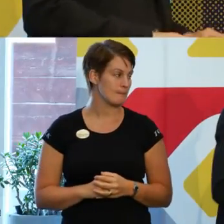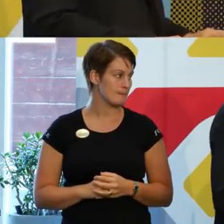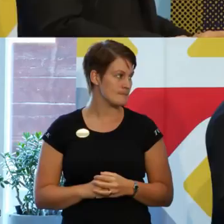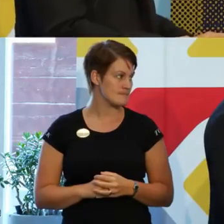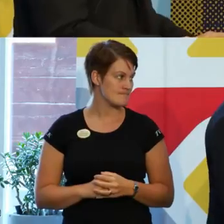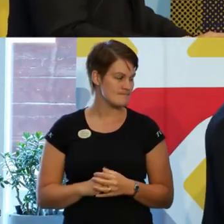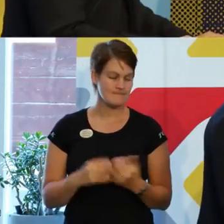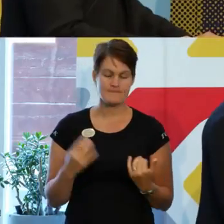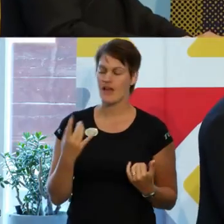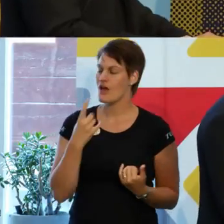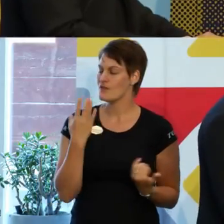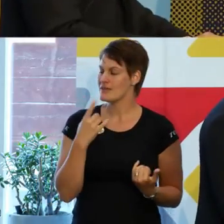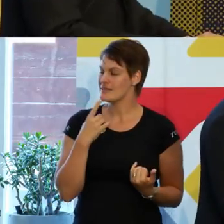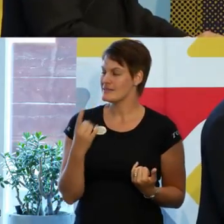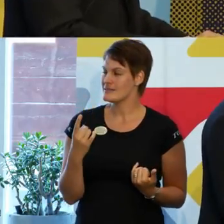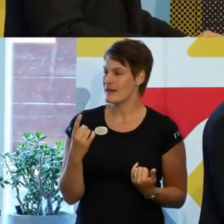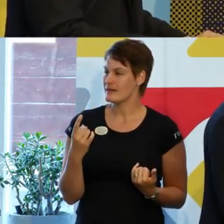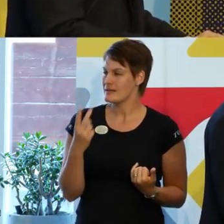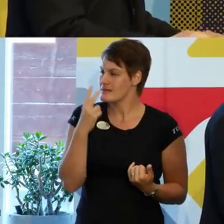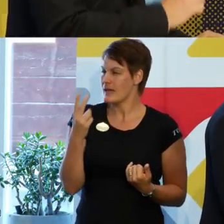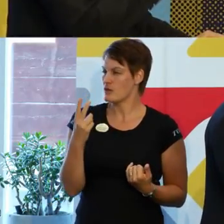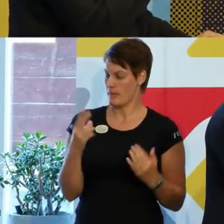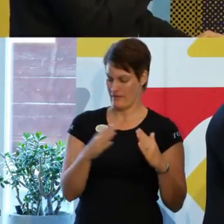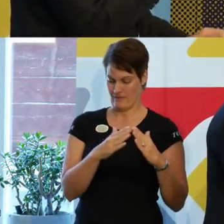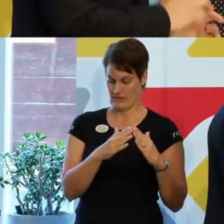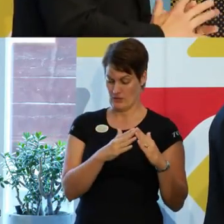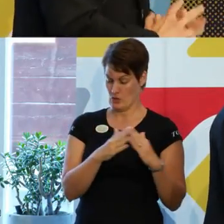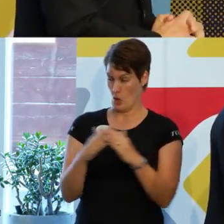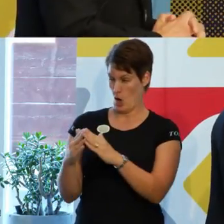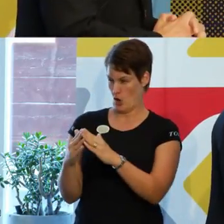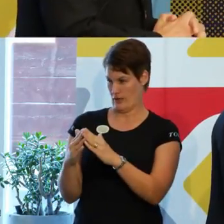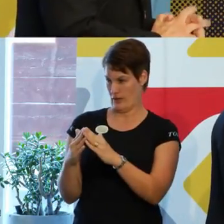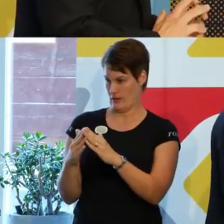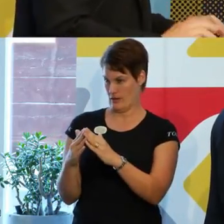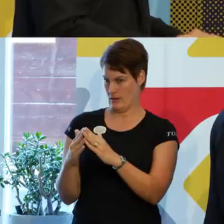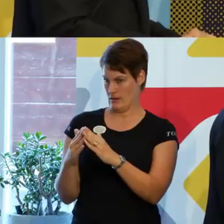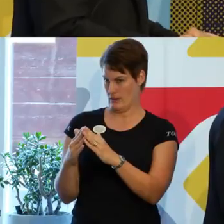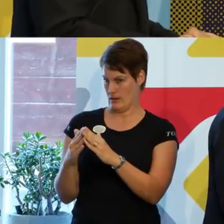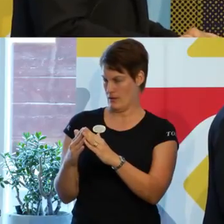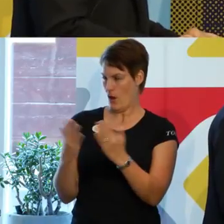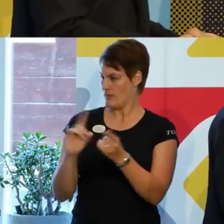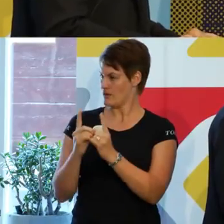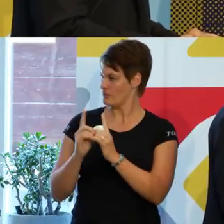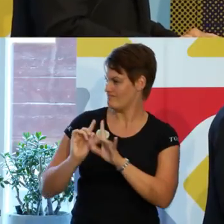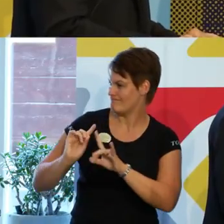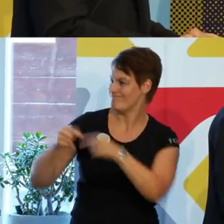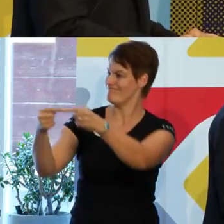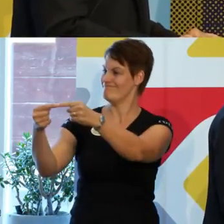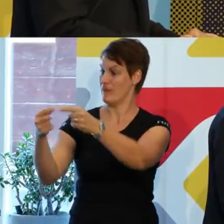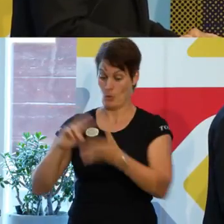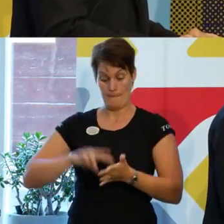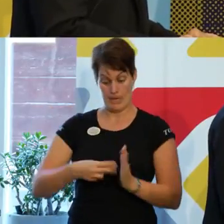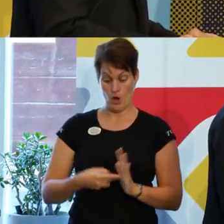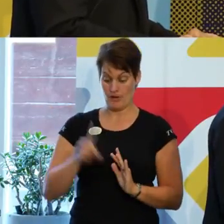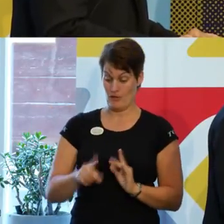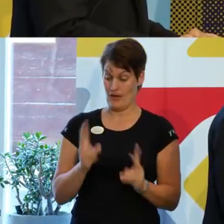Vad ser ni för framgångar för staden? Alltså om vi tar en liten framblick. När den här planen